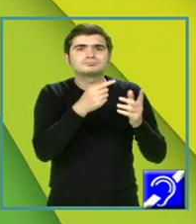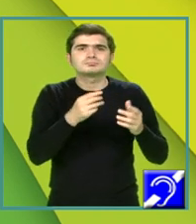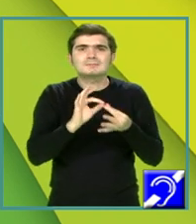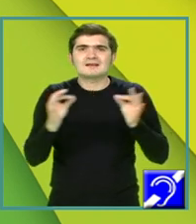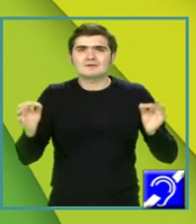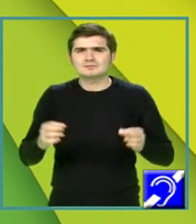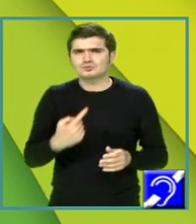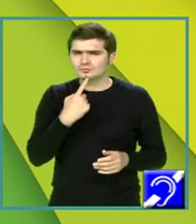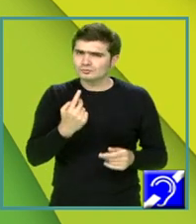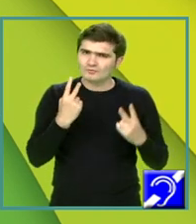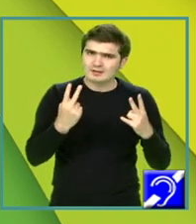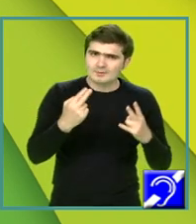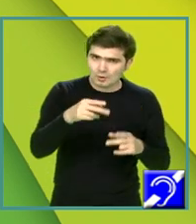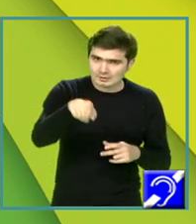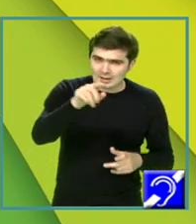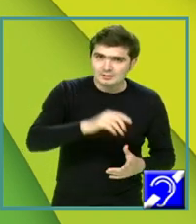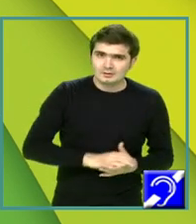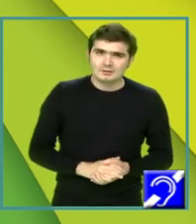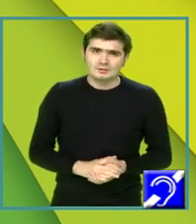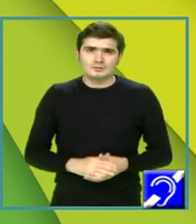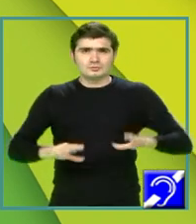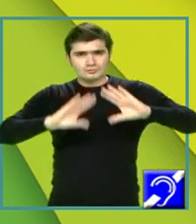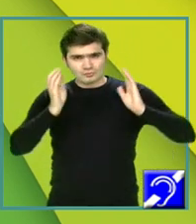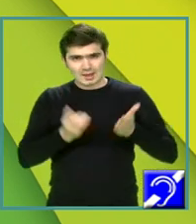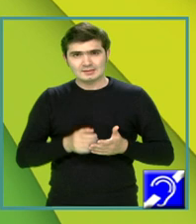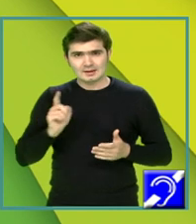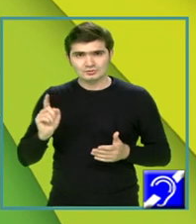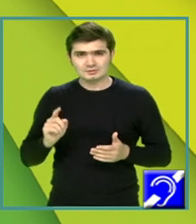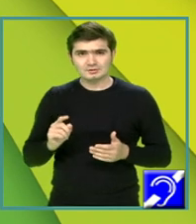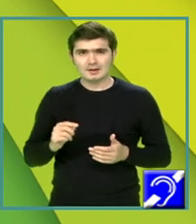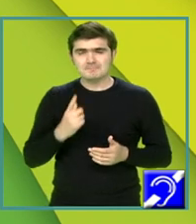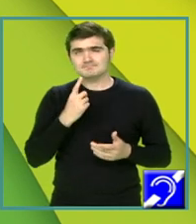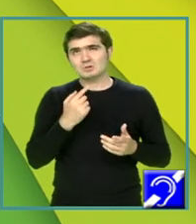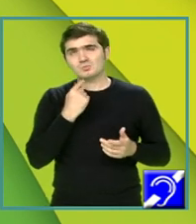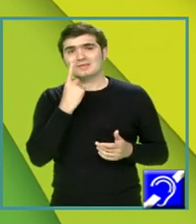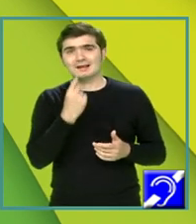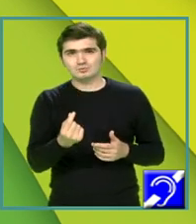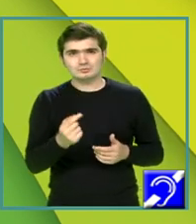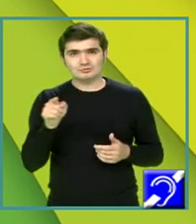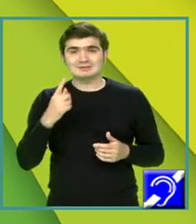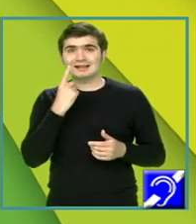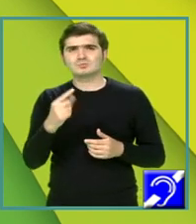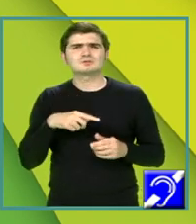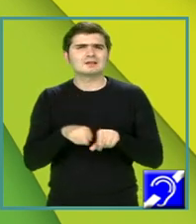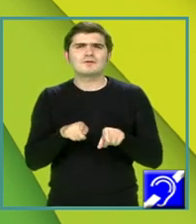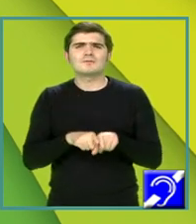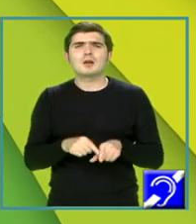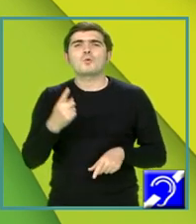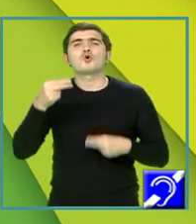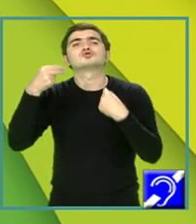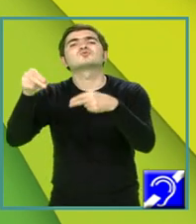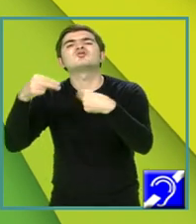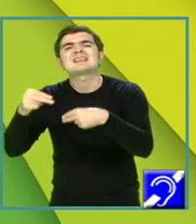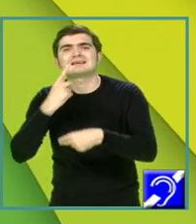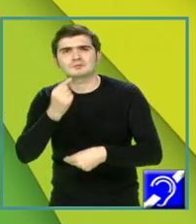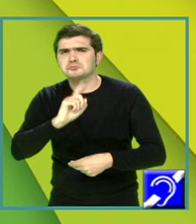precizare foarte importantă, toate aceste să le numesc răspunsuri, nu sunt decât sugestii de răspuns.